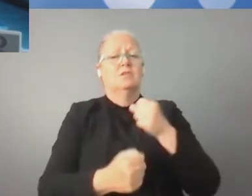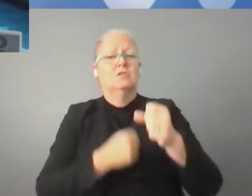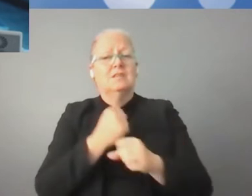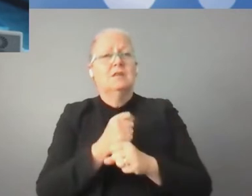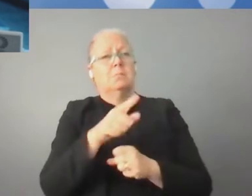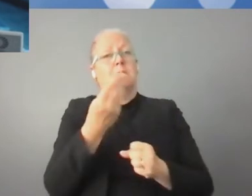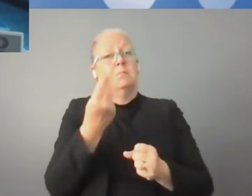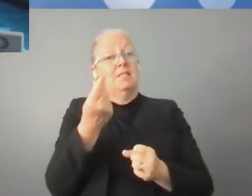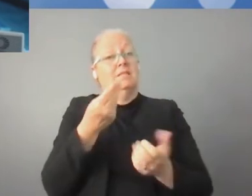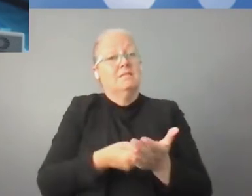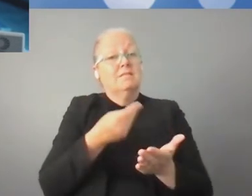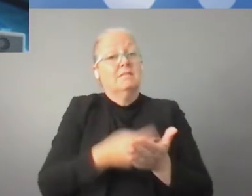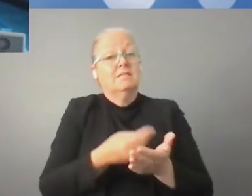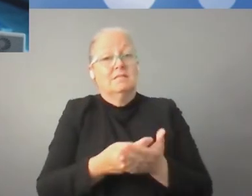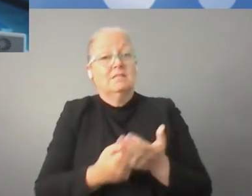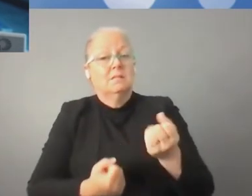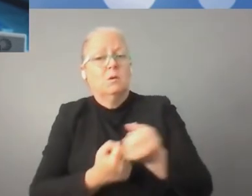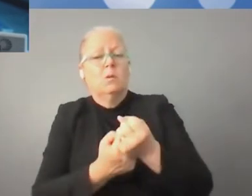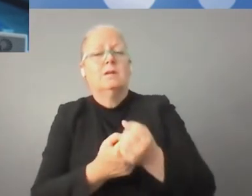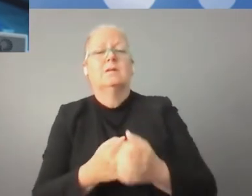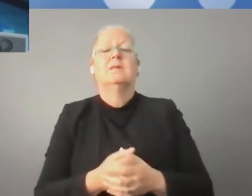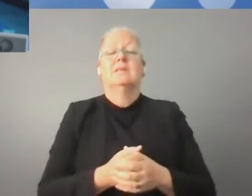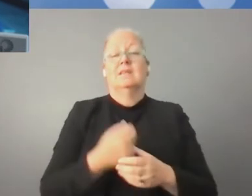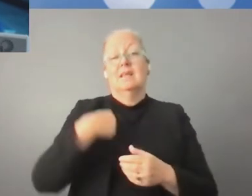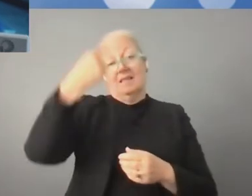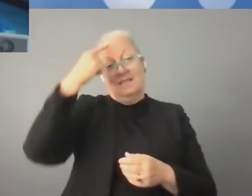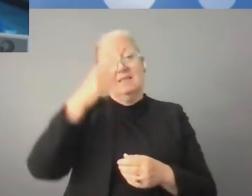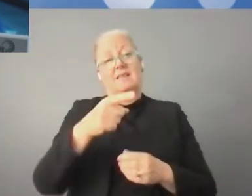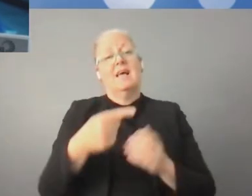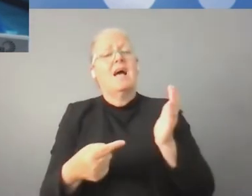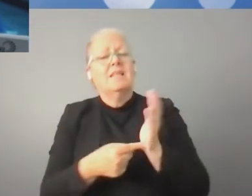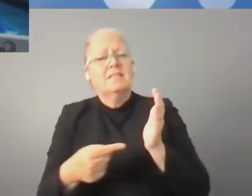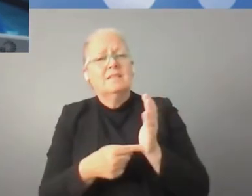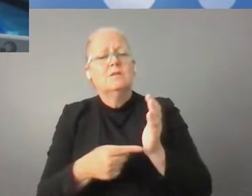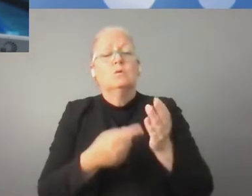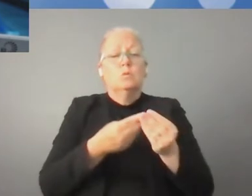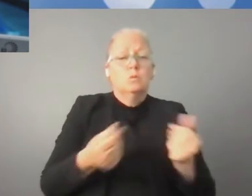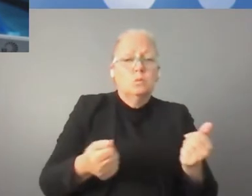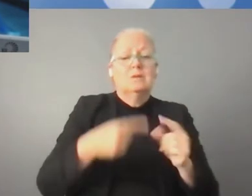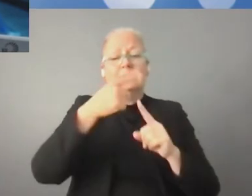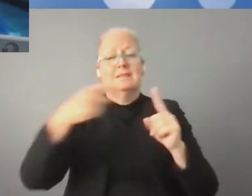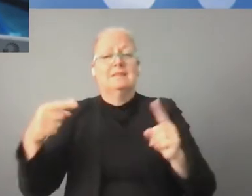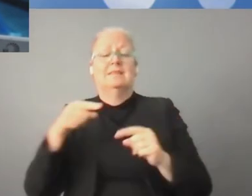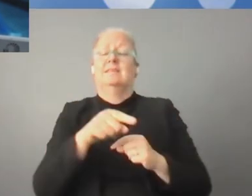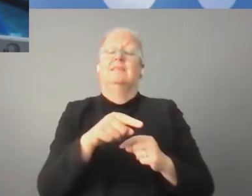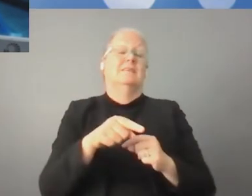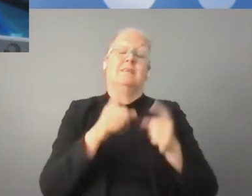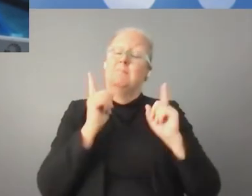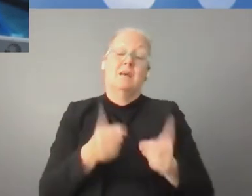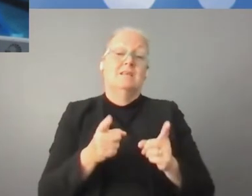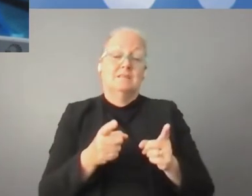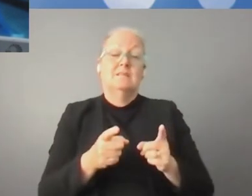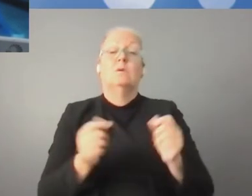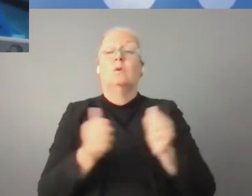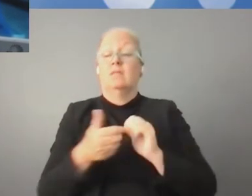przedsiębiorstwa, które wdrażają najbardziej innowacyjne rozwiązania cyfrowe. W ramach tych